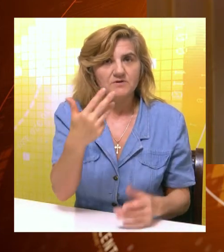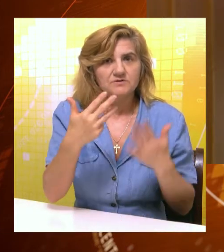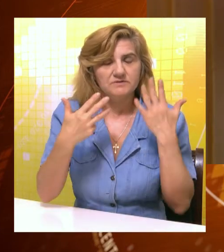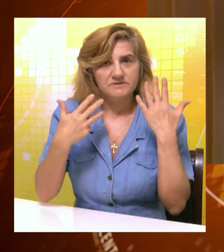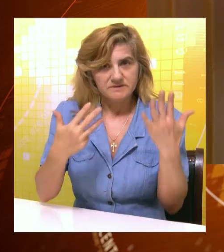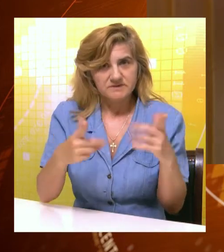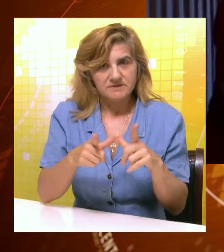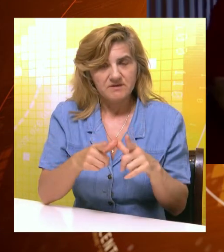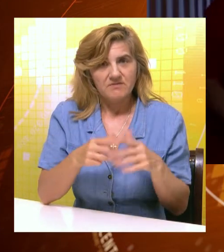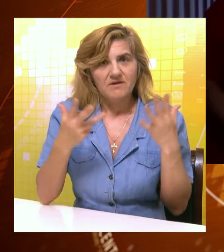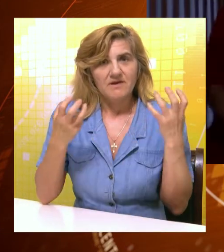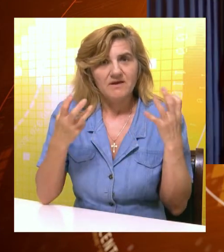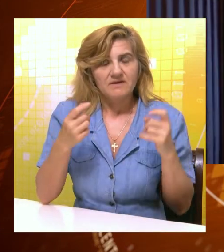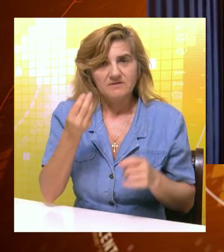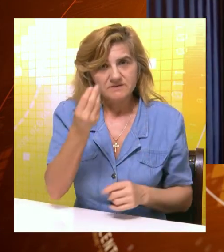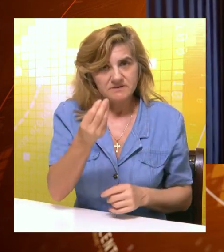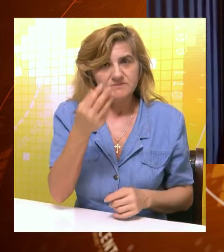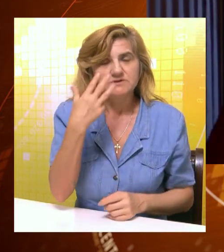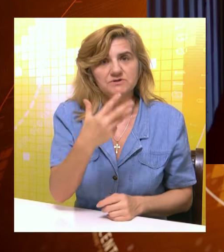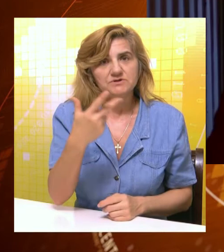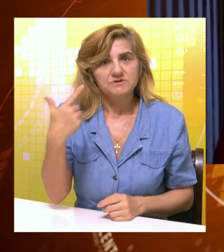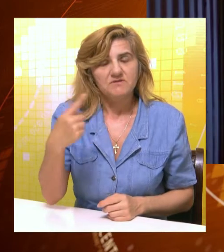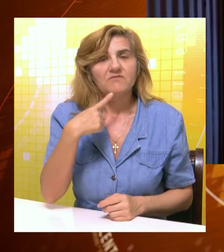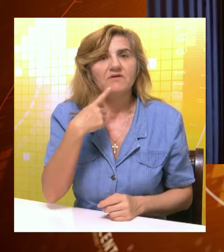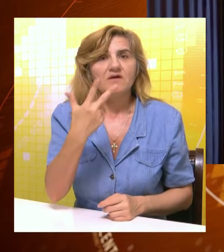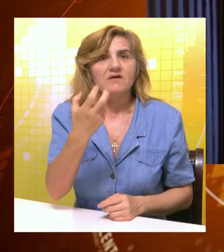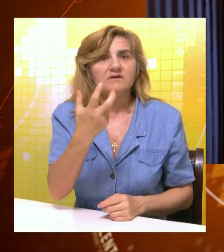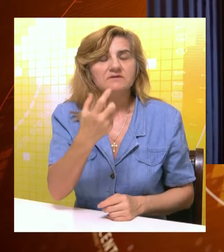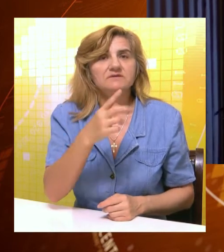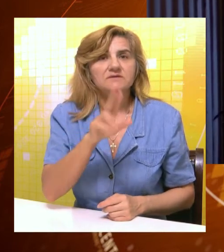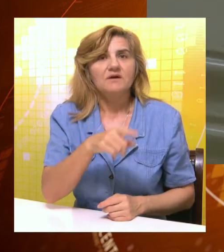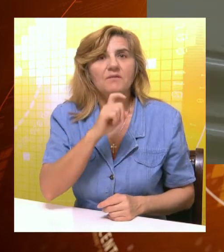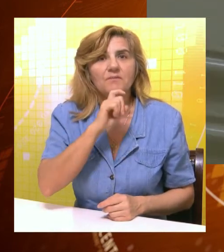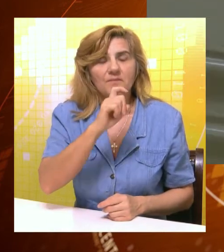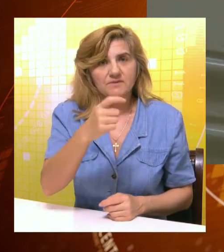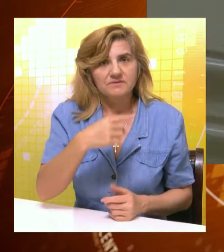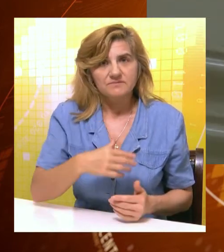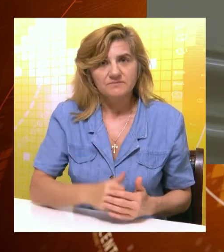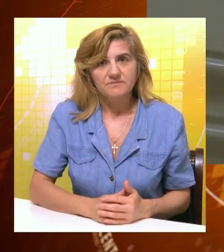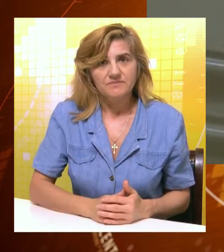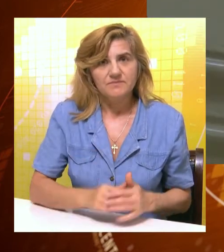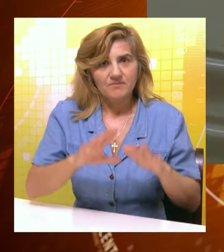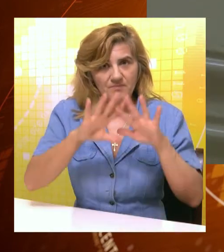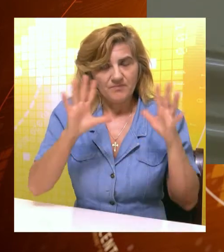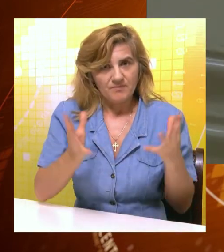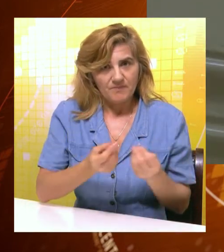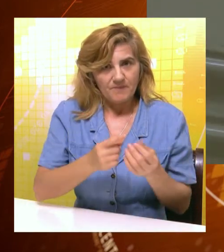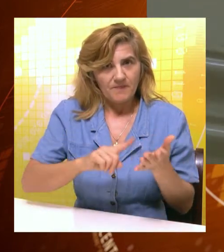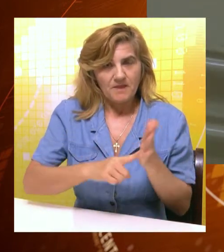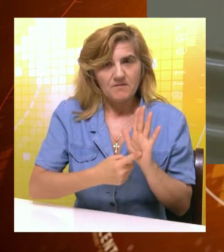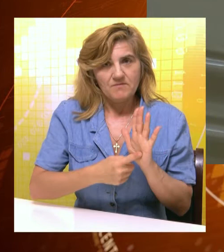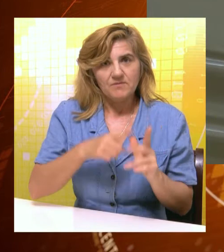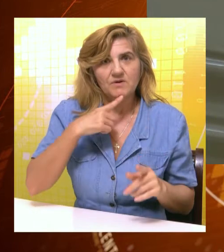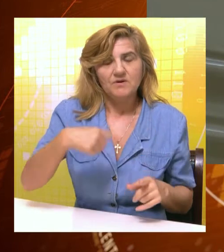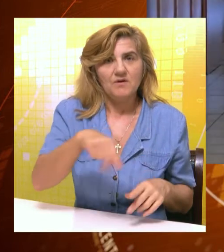918 na srvskom, 42 na hrvatskom i 389 na mađarskom nastavnom jeziku. Ukupan broj